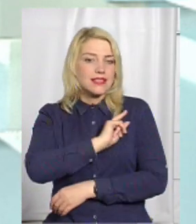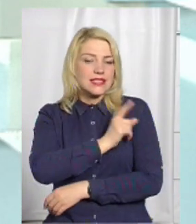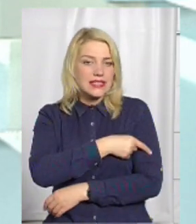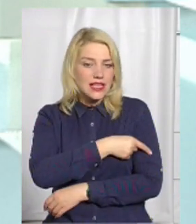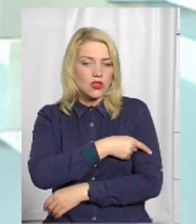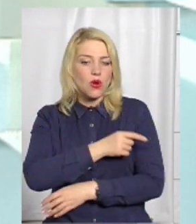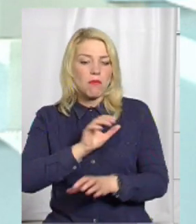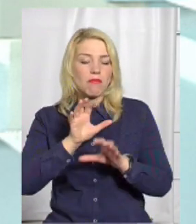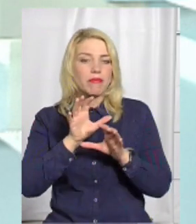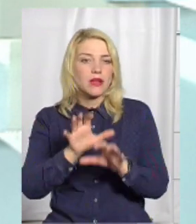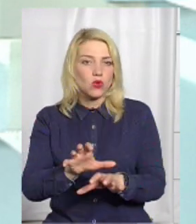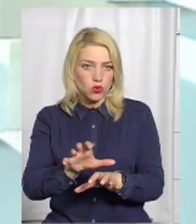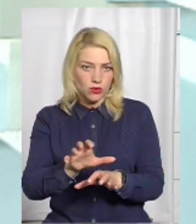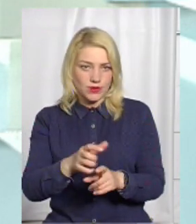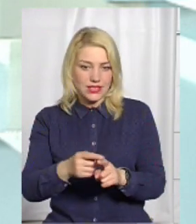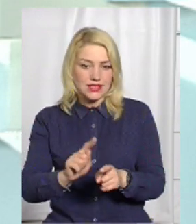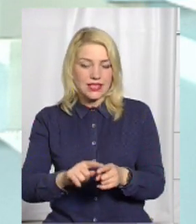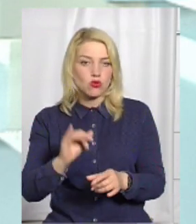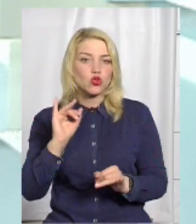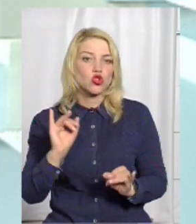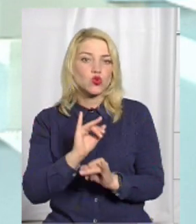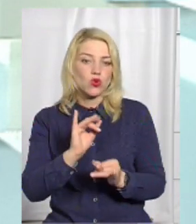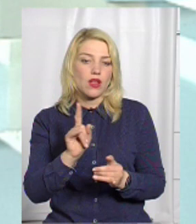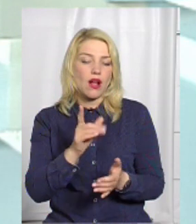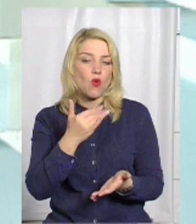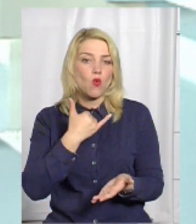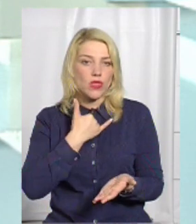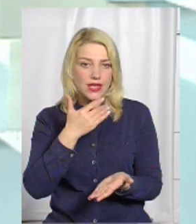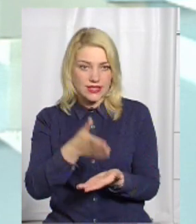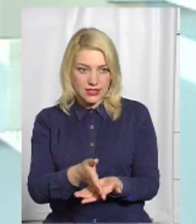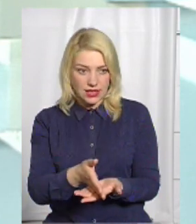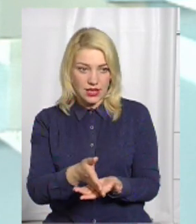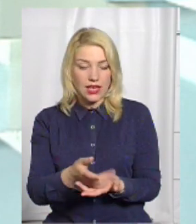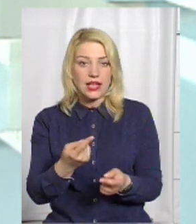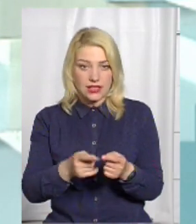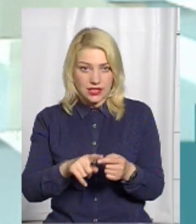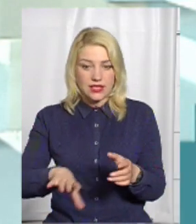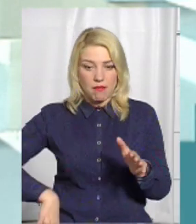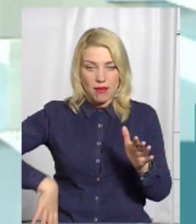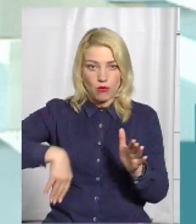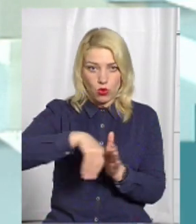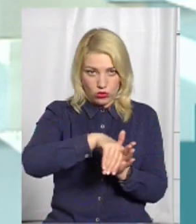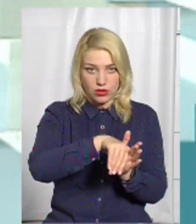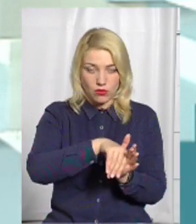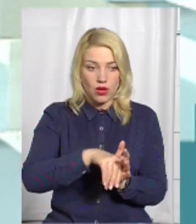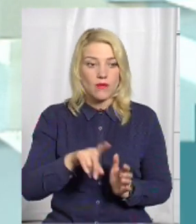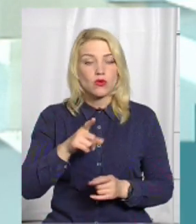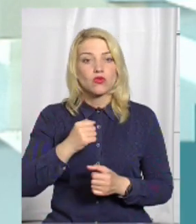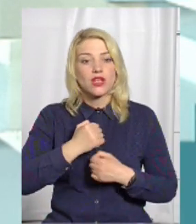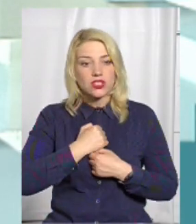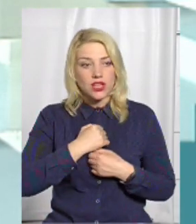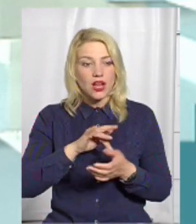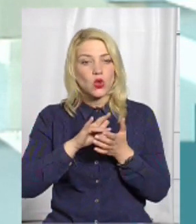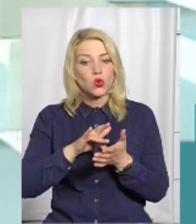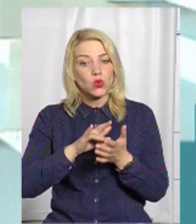піклуємося за ту історію, яка в нас є. І, в принципі, ми і платимо за це, тому що, на жаль, потік